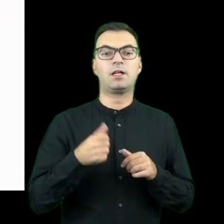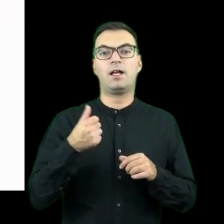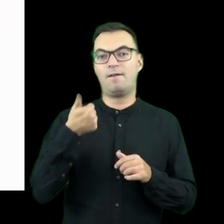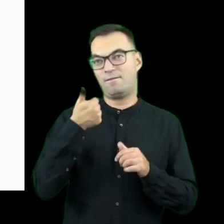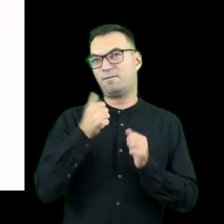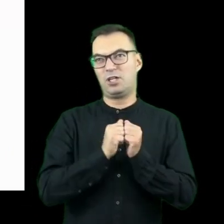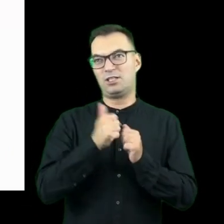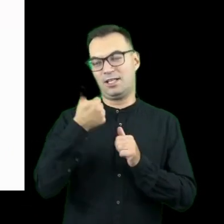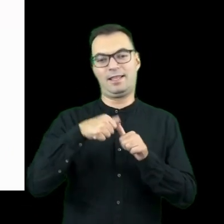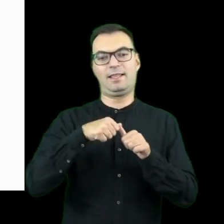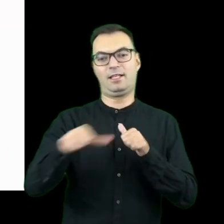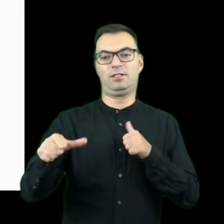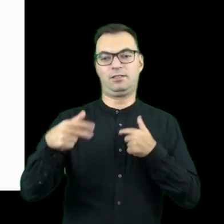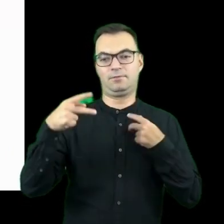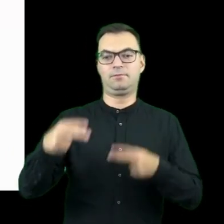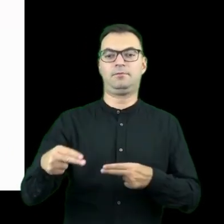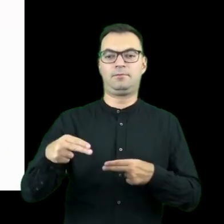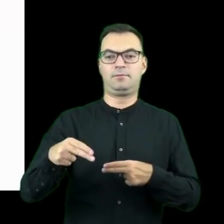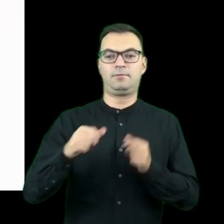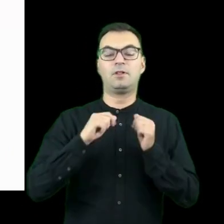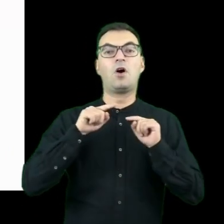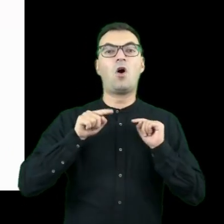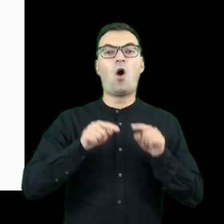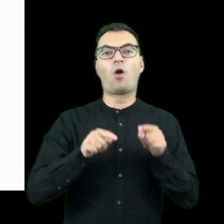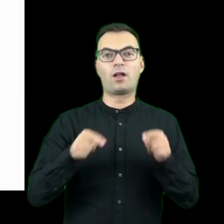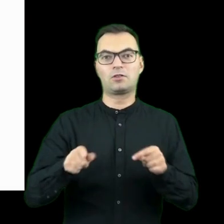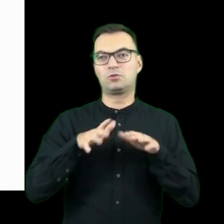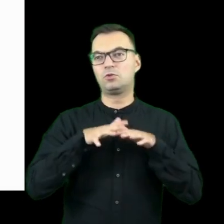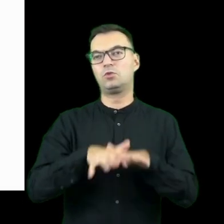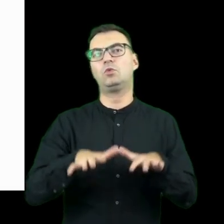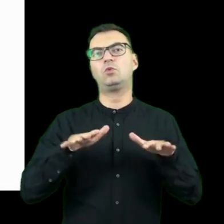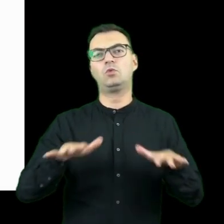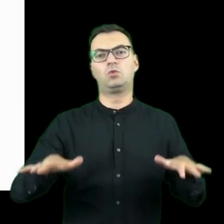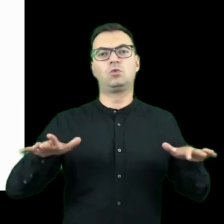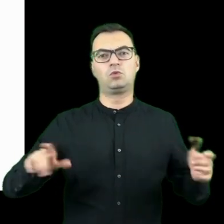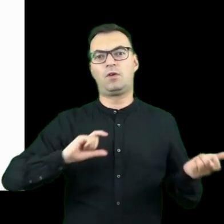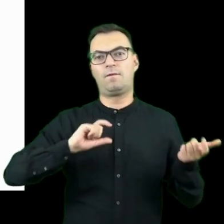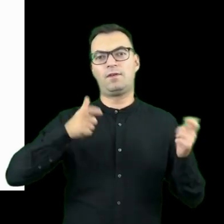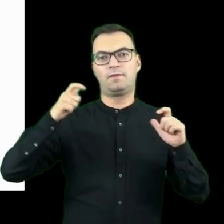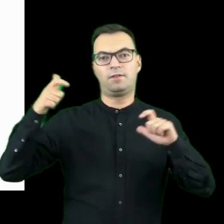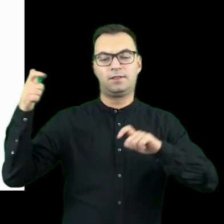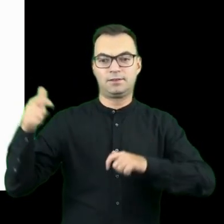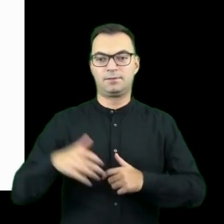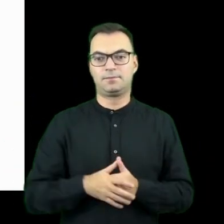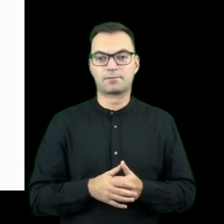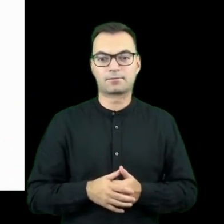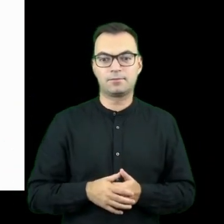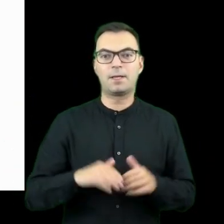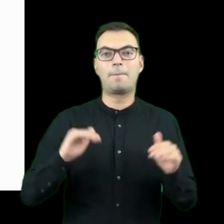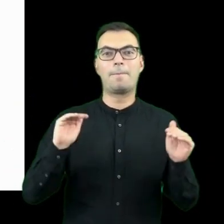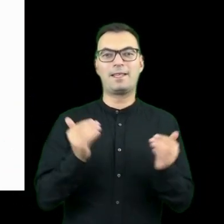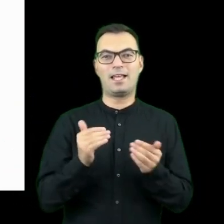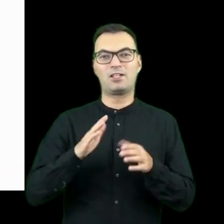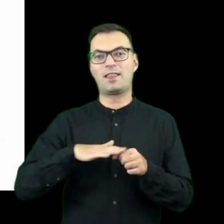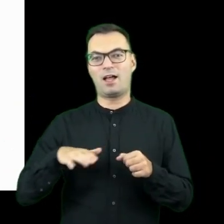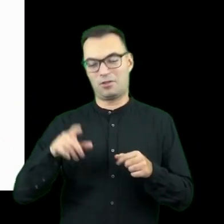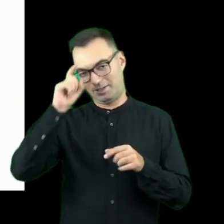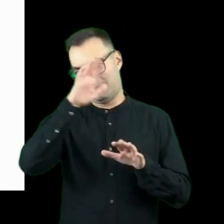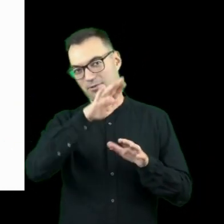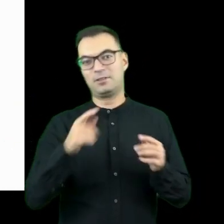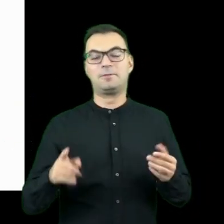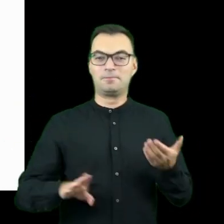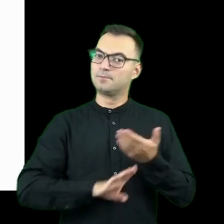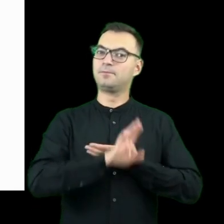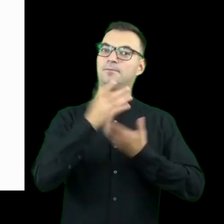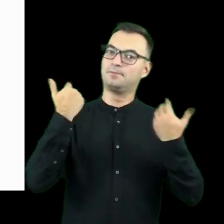w tym momencie jeden tydzień wrześniowy, w którym jest organizowane bardzo dużo eventów, na których przedstawiciele Mniejszości